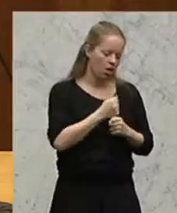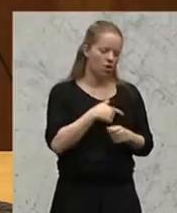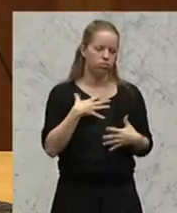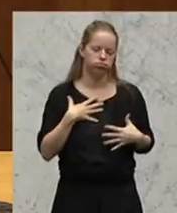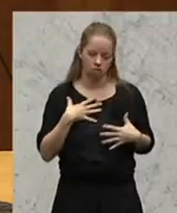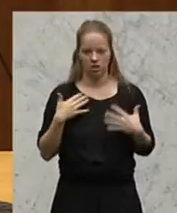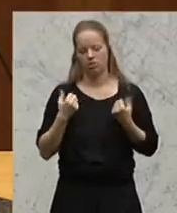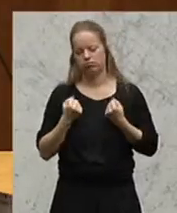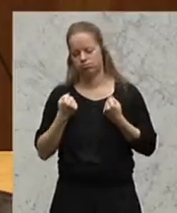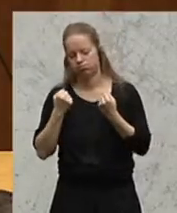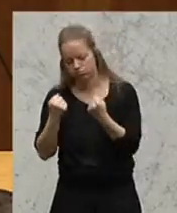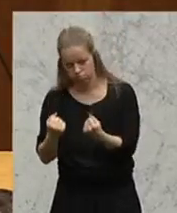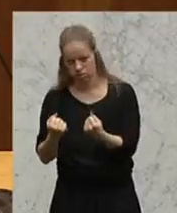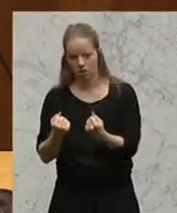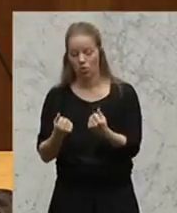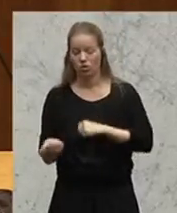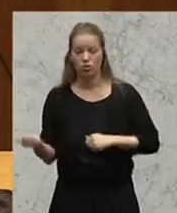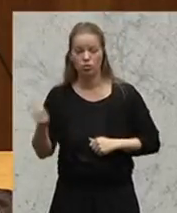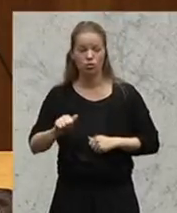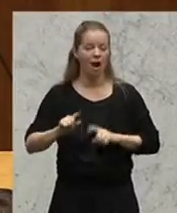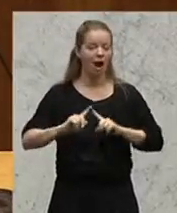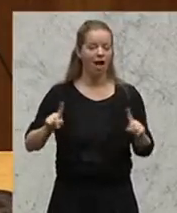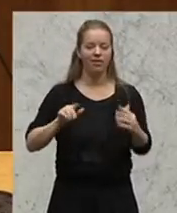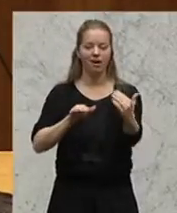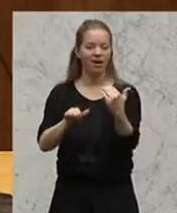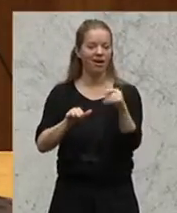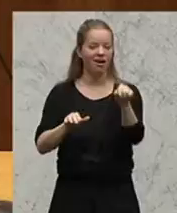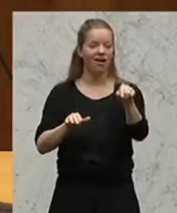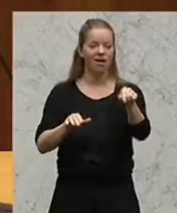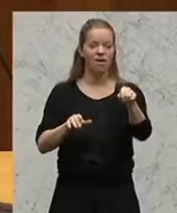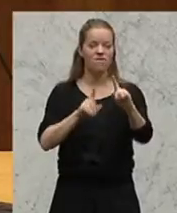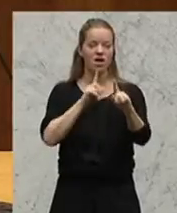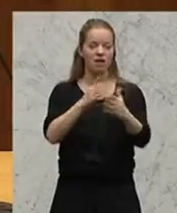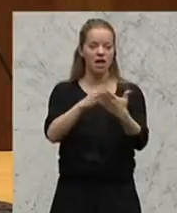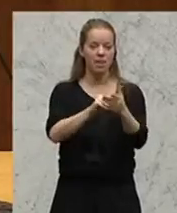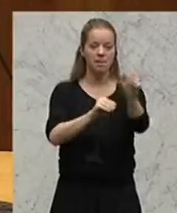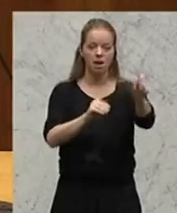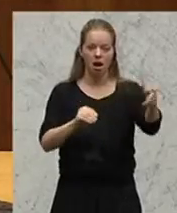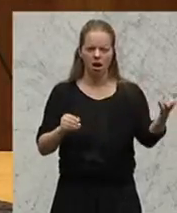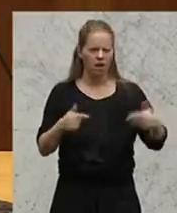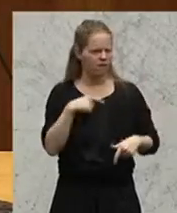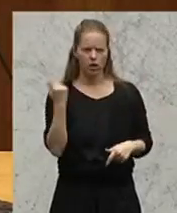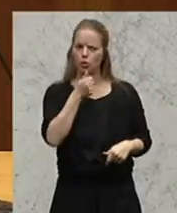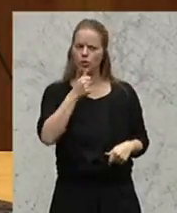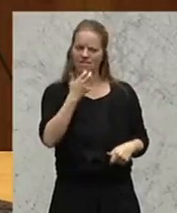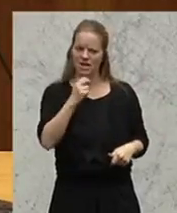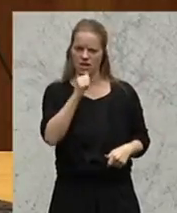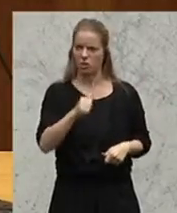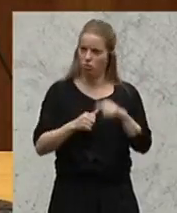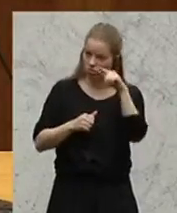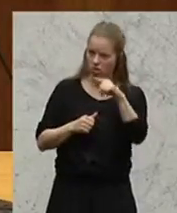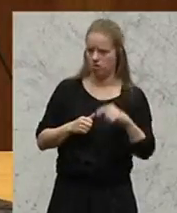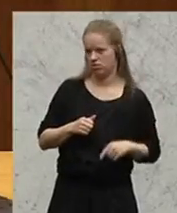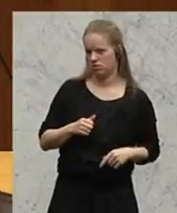Auto fahren müssen, sondern auch der anderen Verkehrsteilnehmer. Meine Damen und Herren, wir Grüne wollen das nicht und ich finde es sehr bedauerlich, dass Sie das